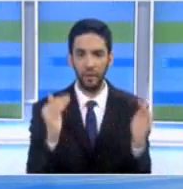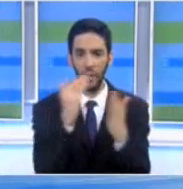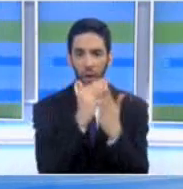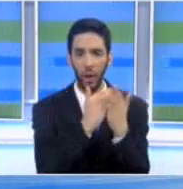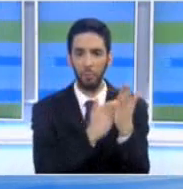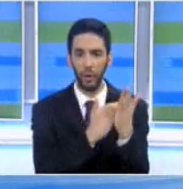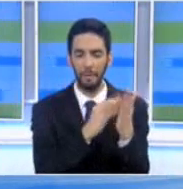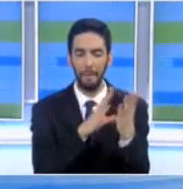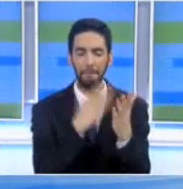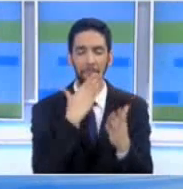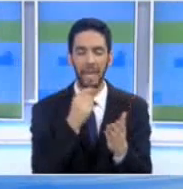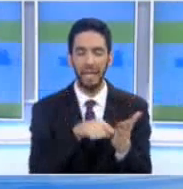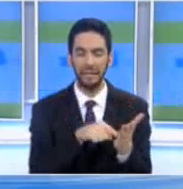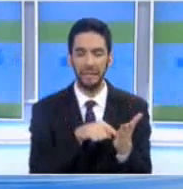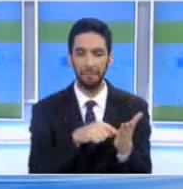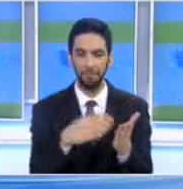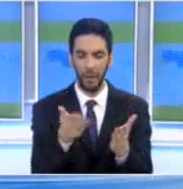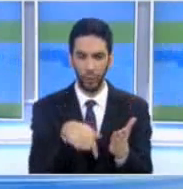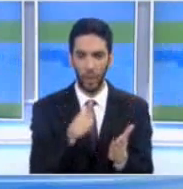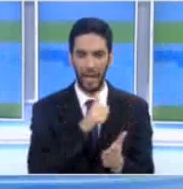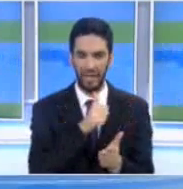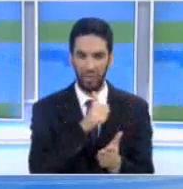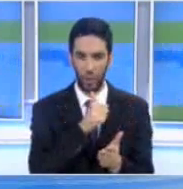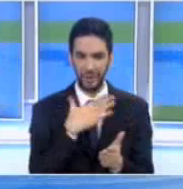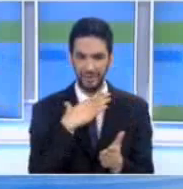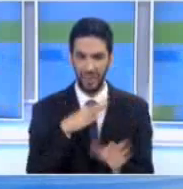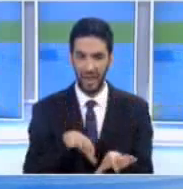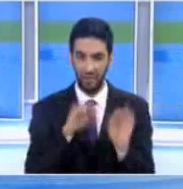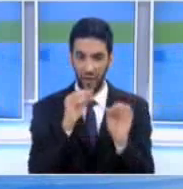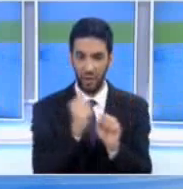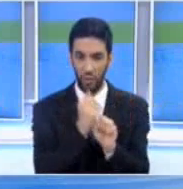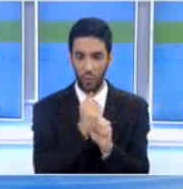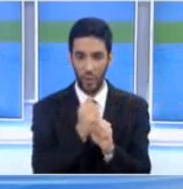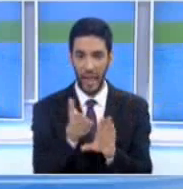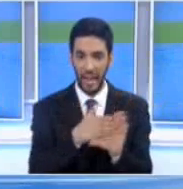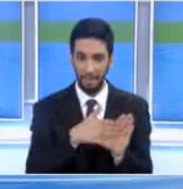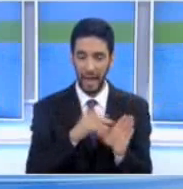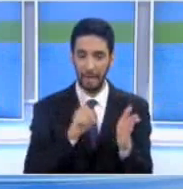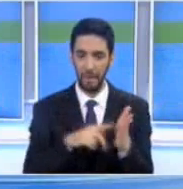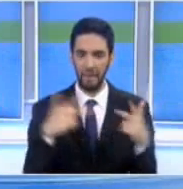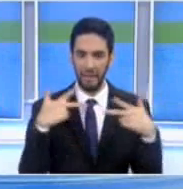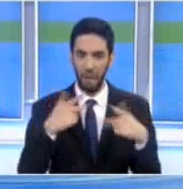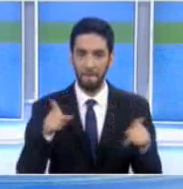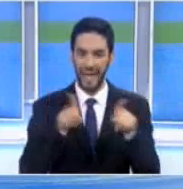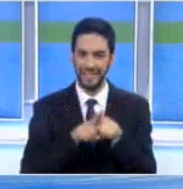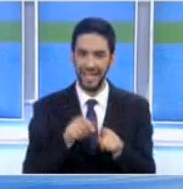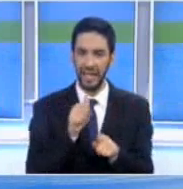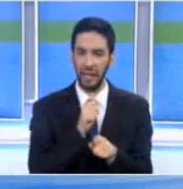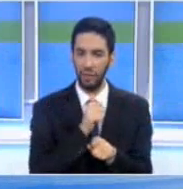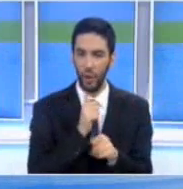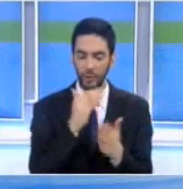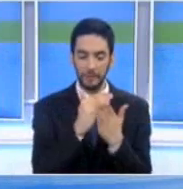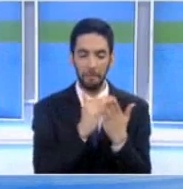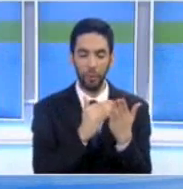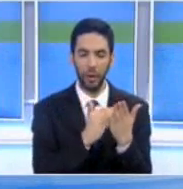μεταβατικής περιόδου όπου τα δύο συστήματα θα συλλειτουργούσαν ο Υπουργός και αυτοί που πήραν τις αποφάσεις